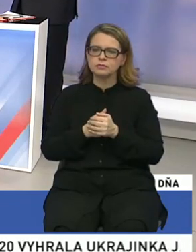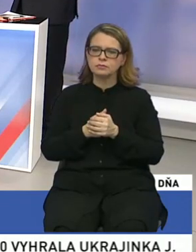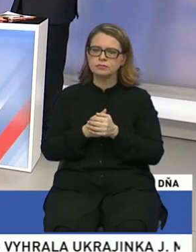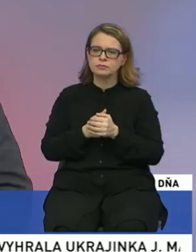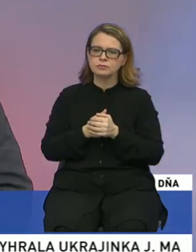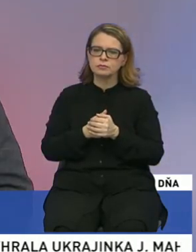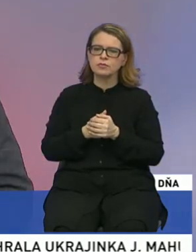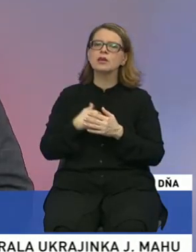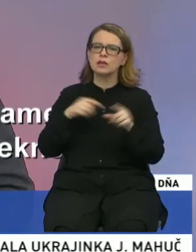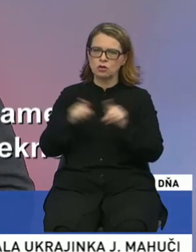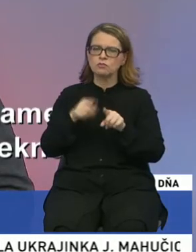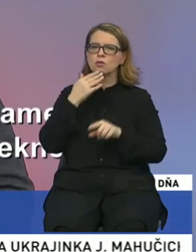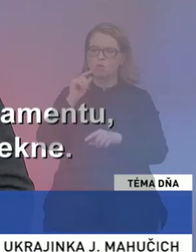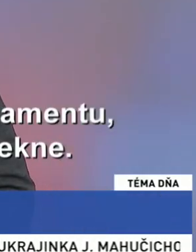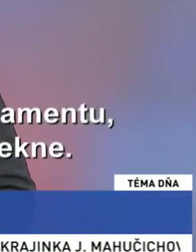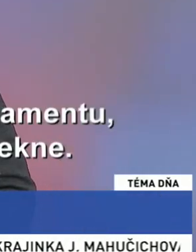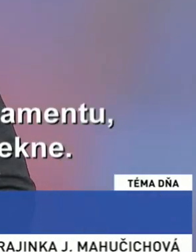pre vás. Tak ja dovolte po maďarského.